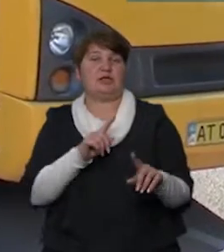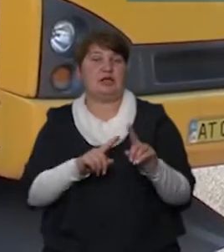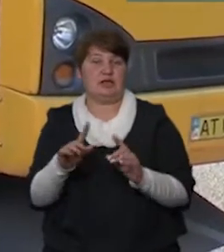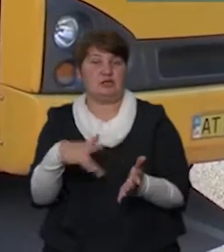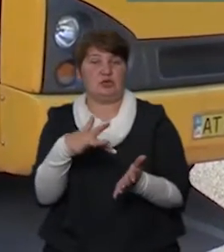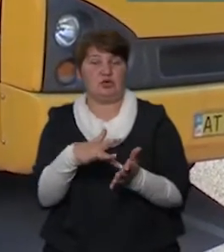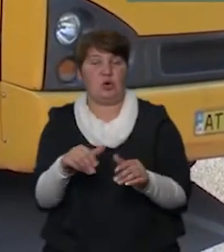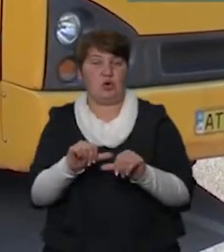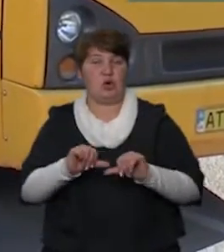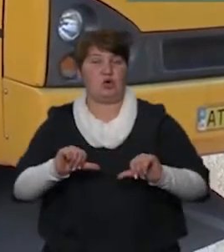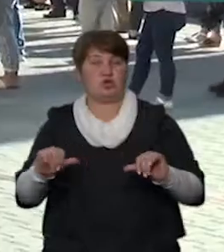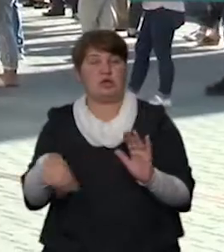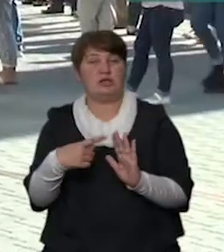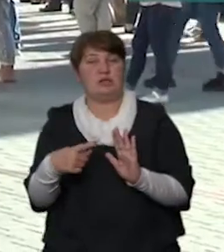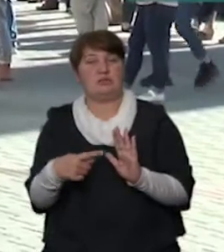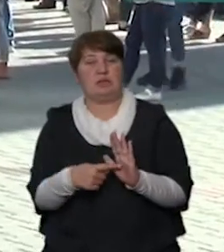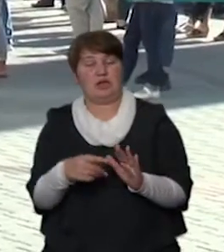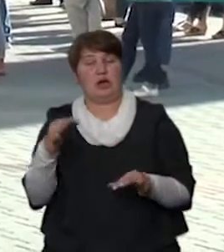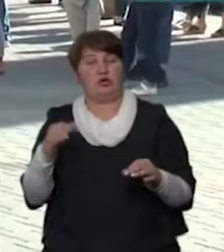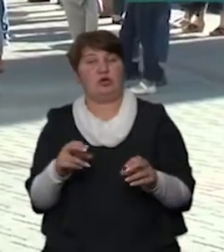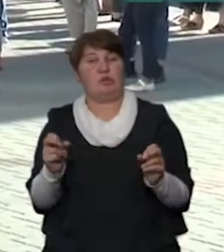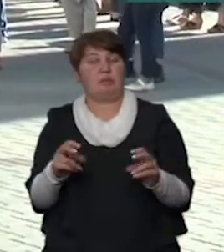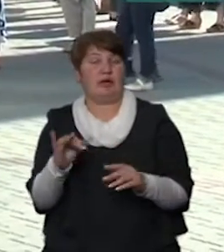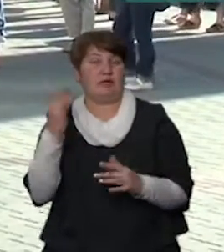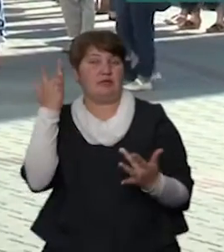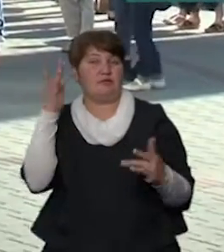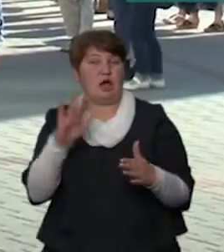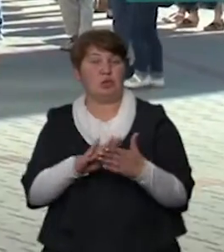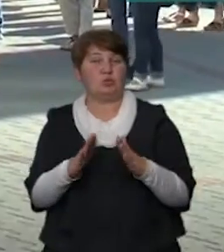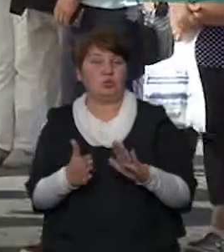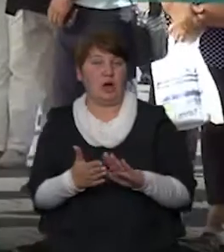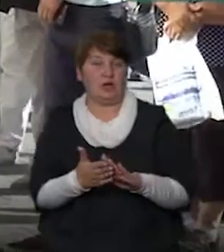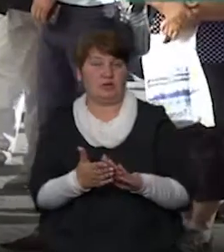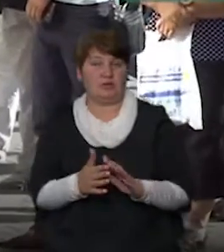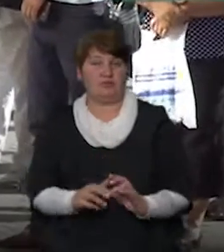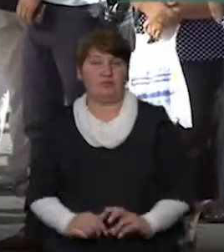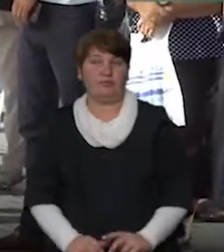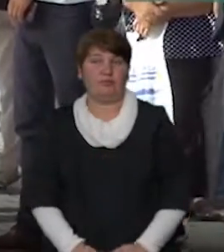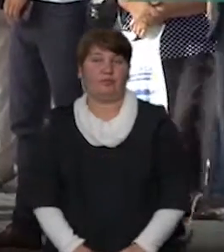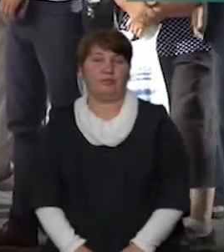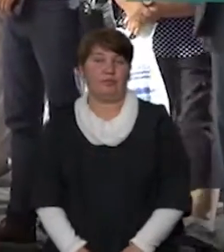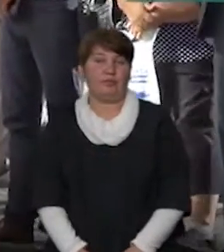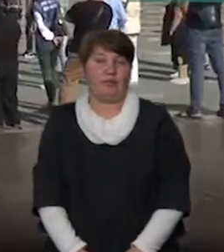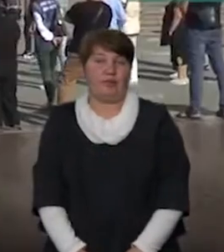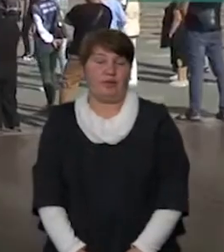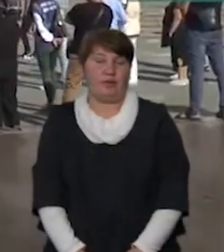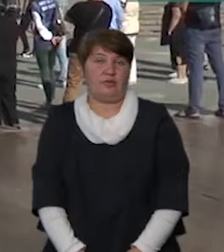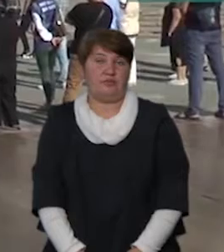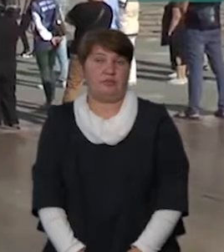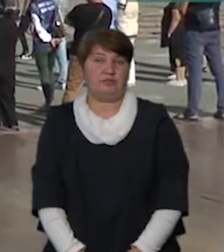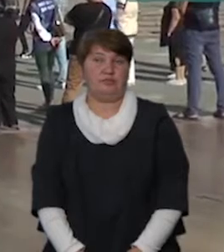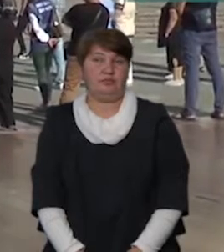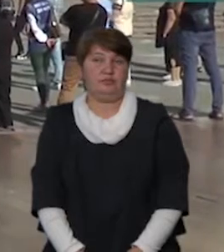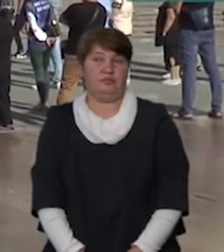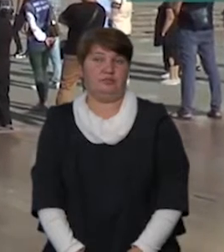питань техногенно-екологічної безпеки та надзвичайних ситуацій. Оксана Василик, Роман Кочержук, новини на Суспільному,